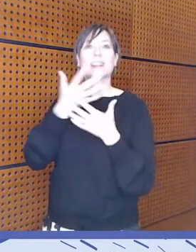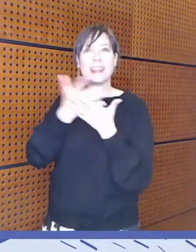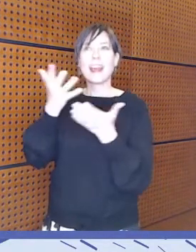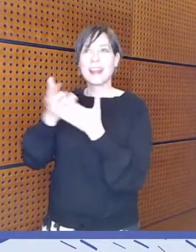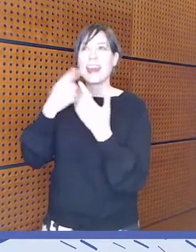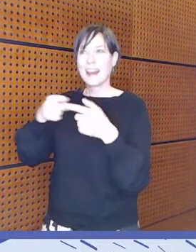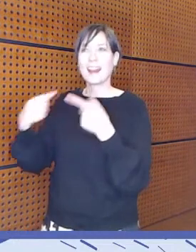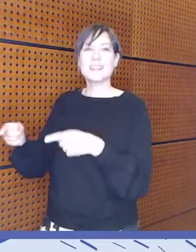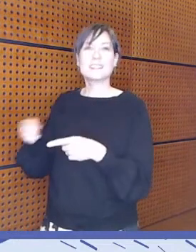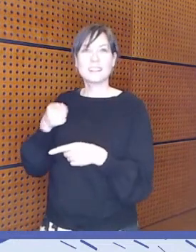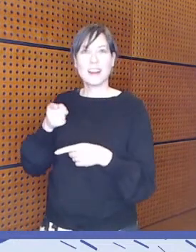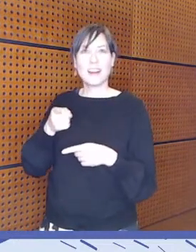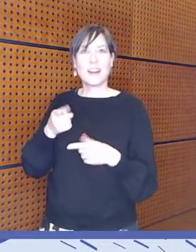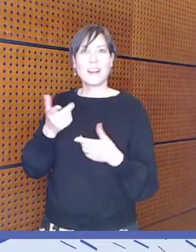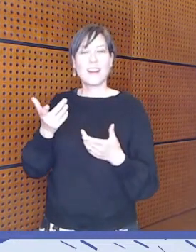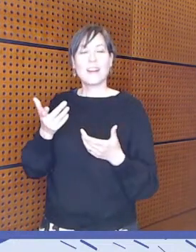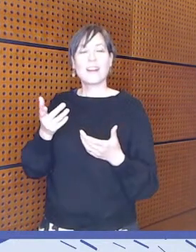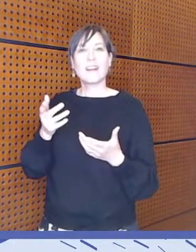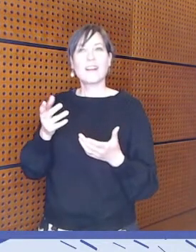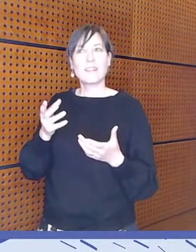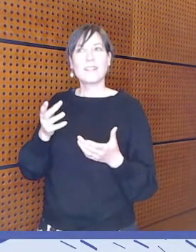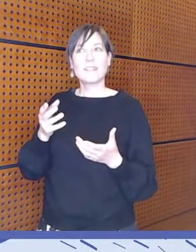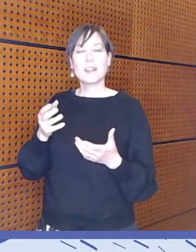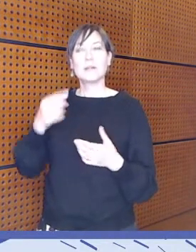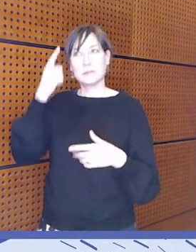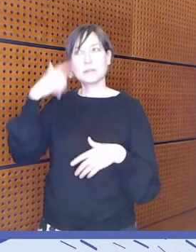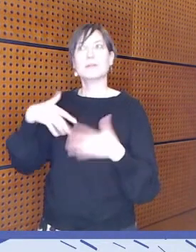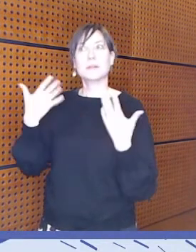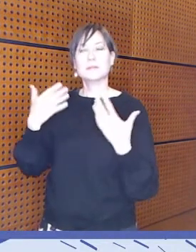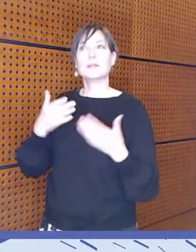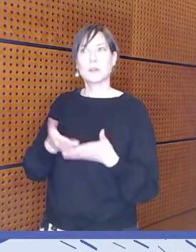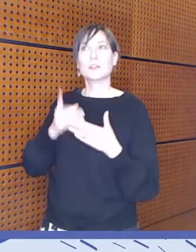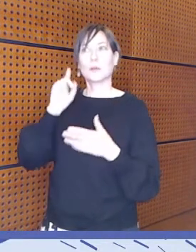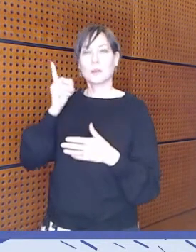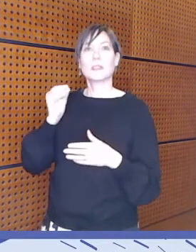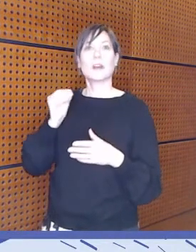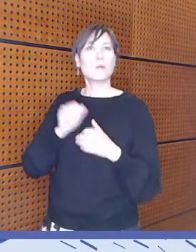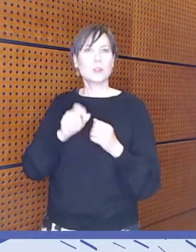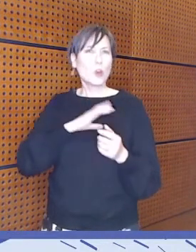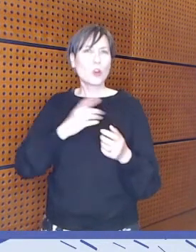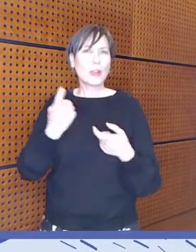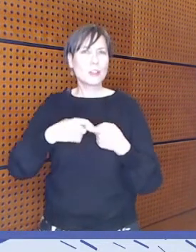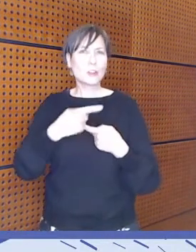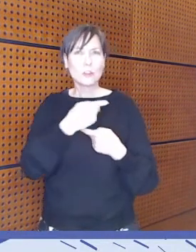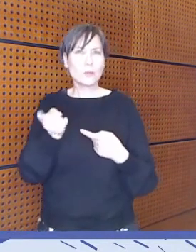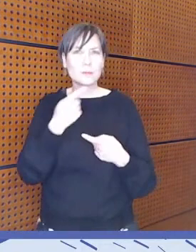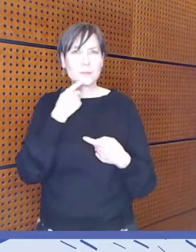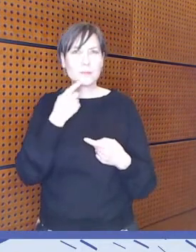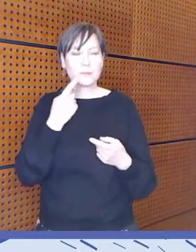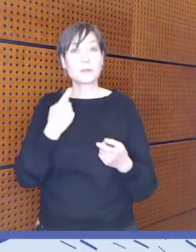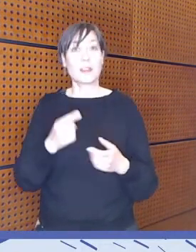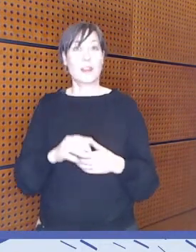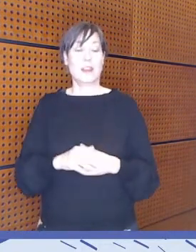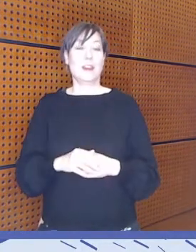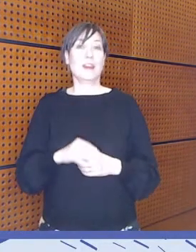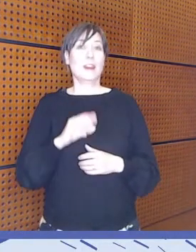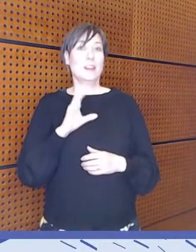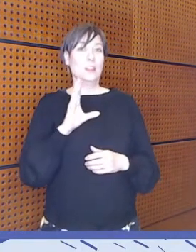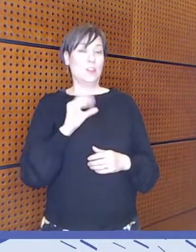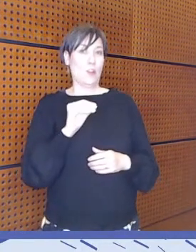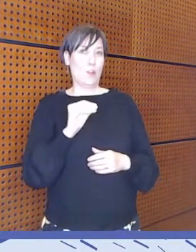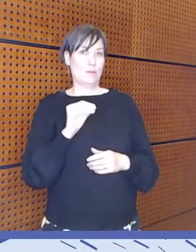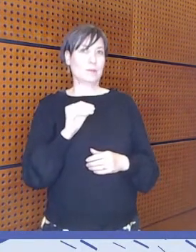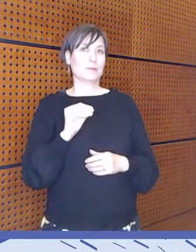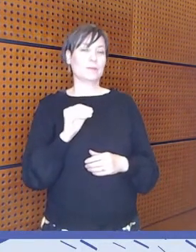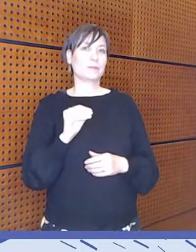näkemyksiä tästä aiheesta sanovaa varten? No sen verran voin sanoa, jos